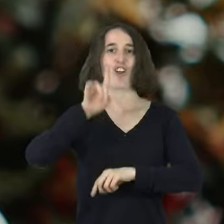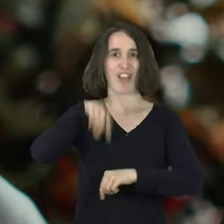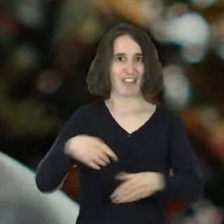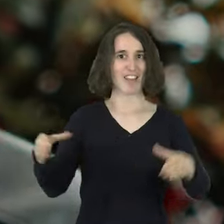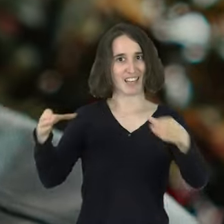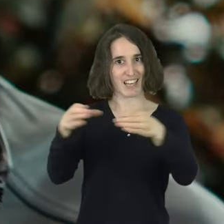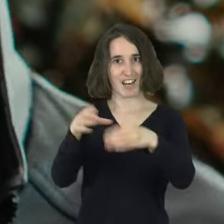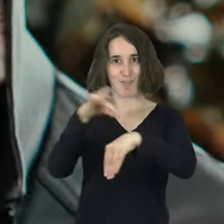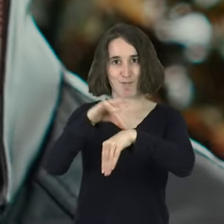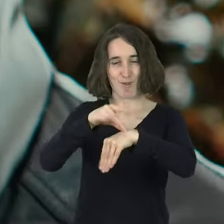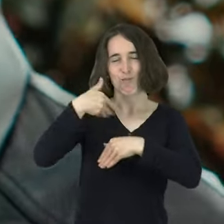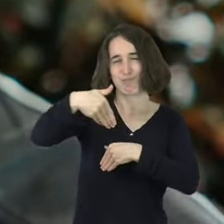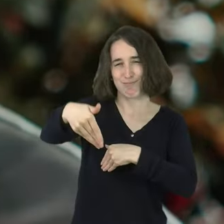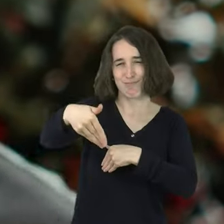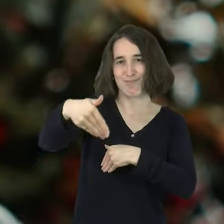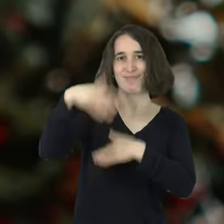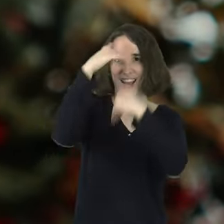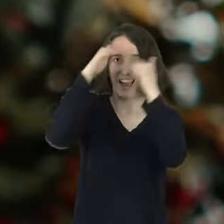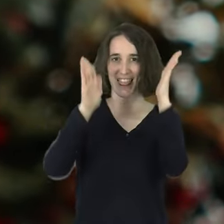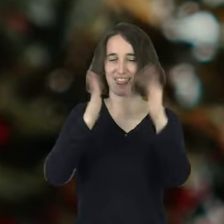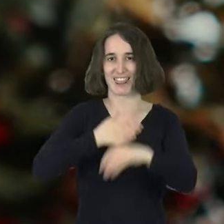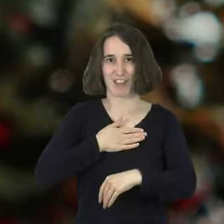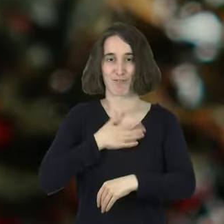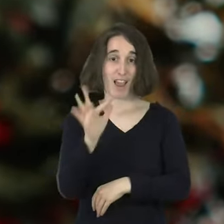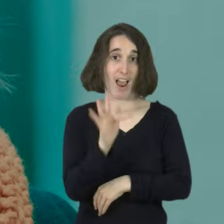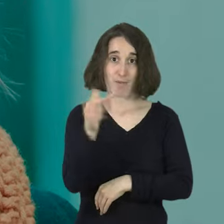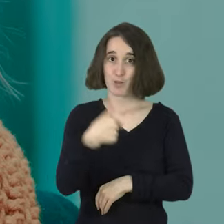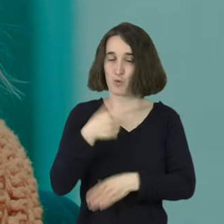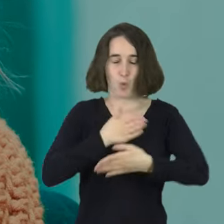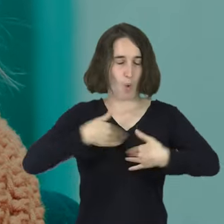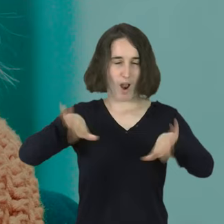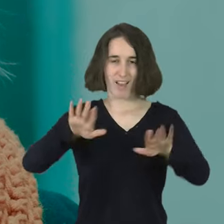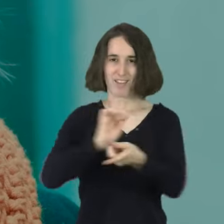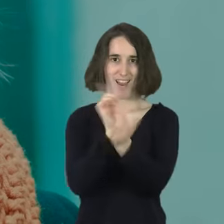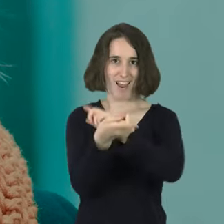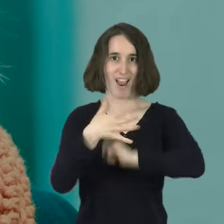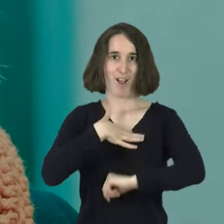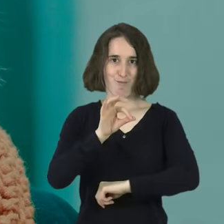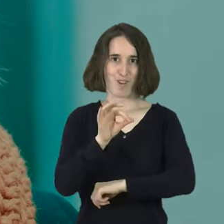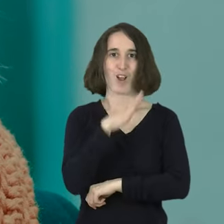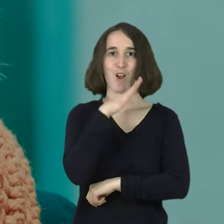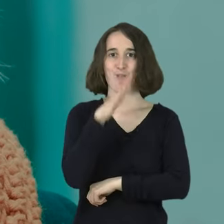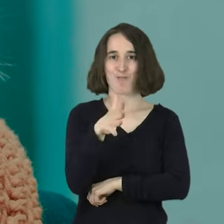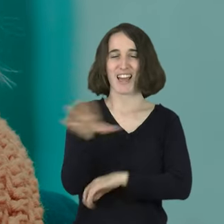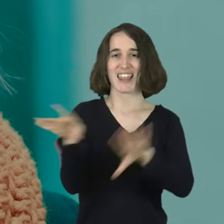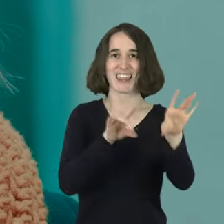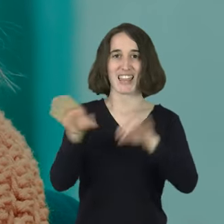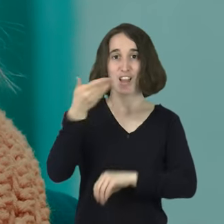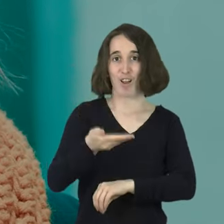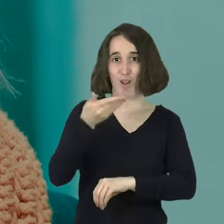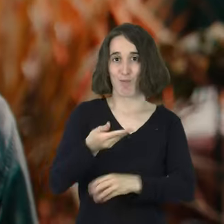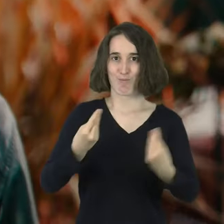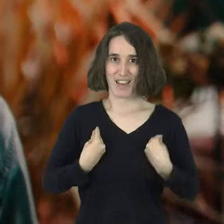etorkizunean arreta emango didan osasun taldearen txat ere. Izan ere bizitzako erabake garantzitsu